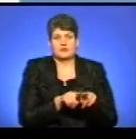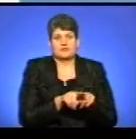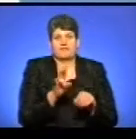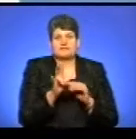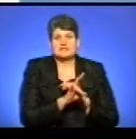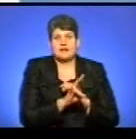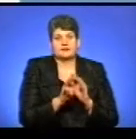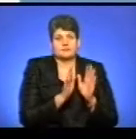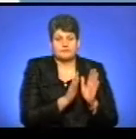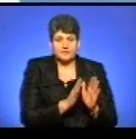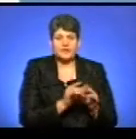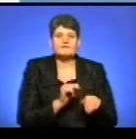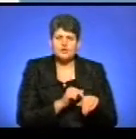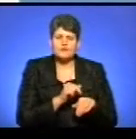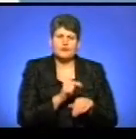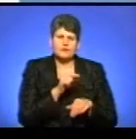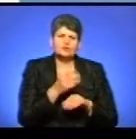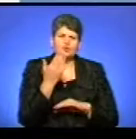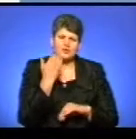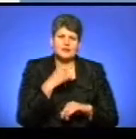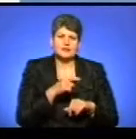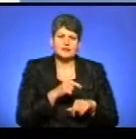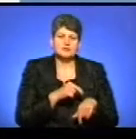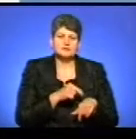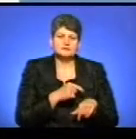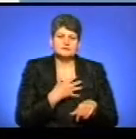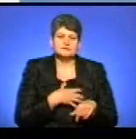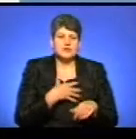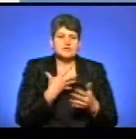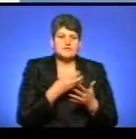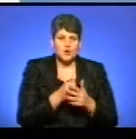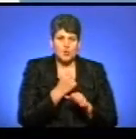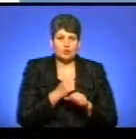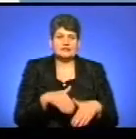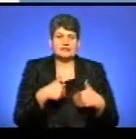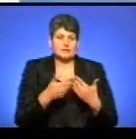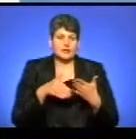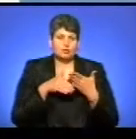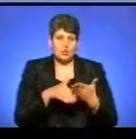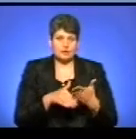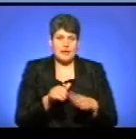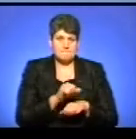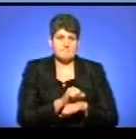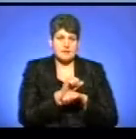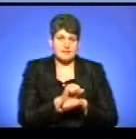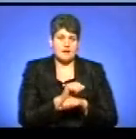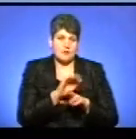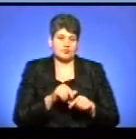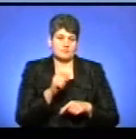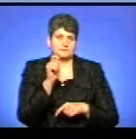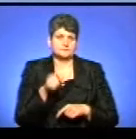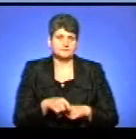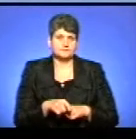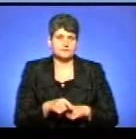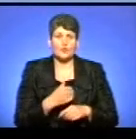Скажіть, будь ласка, чи відчували ви тоді значимість своєї роботи, коли надавали допомогу на Майдані, а тоді вже і на правдиві? Ну,